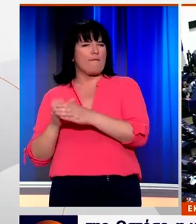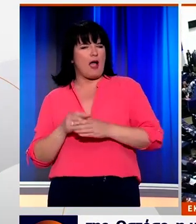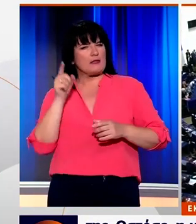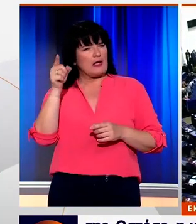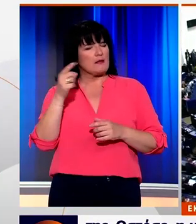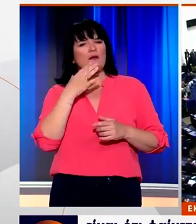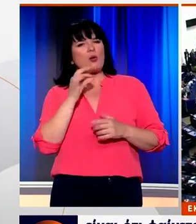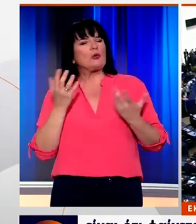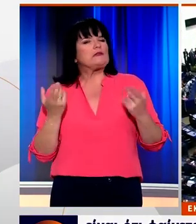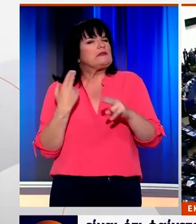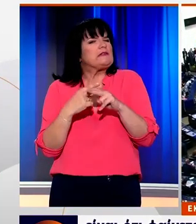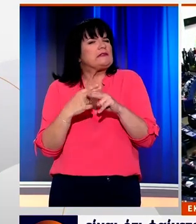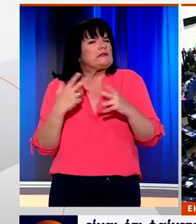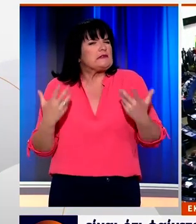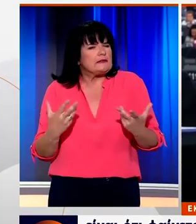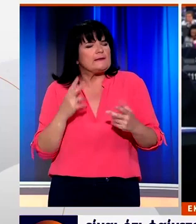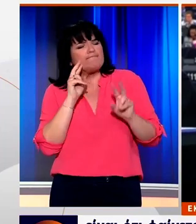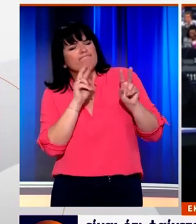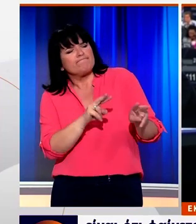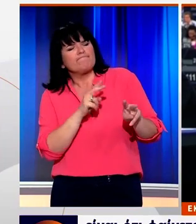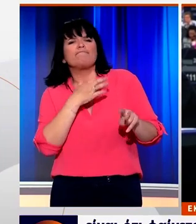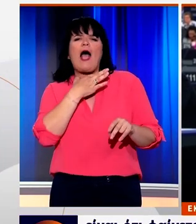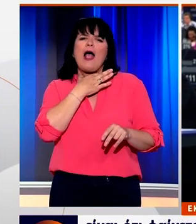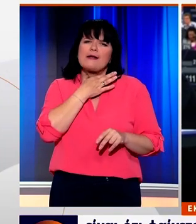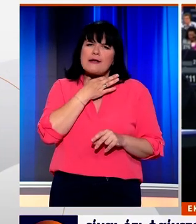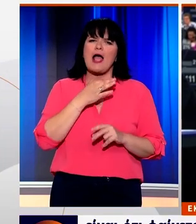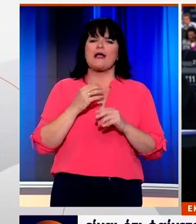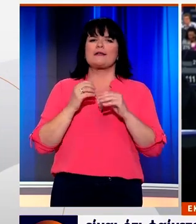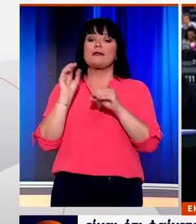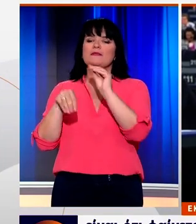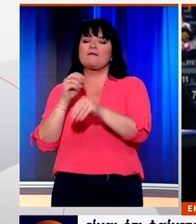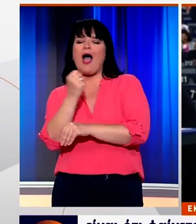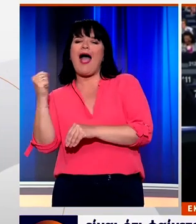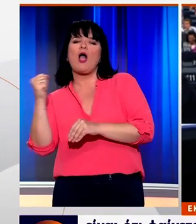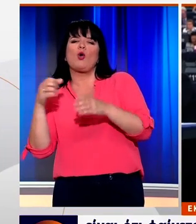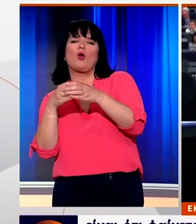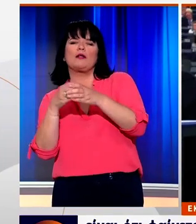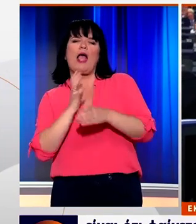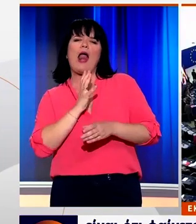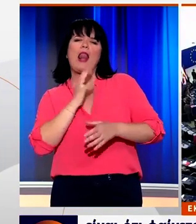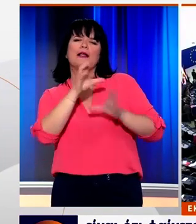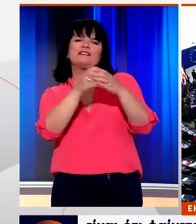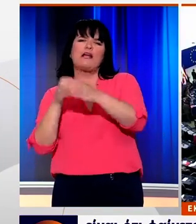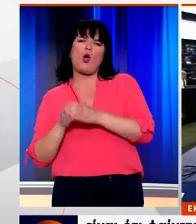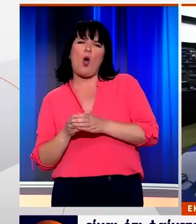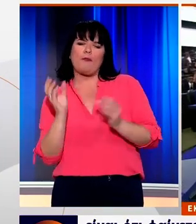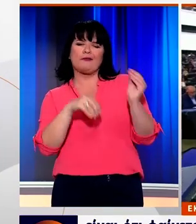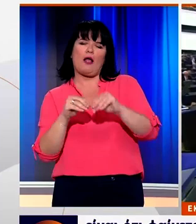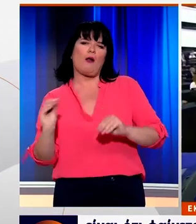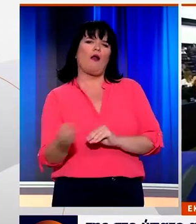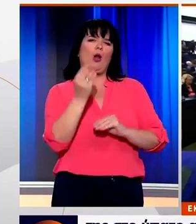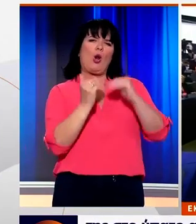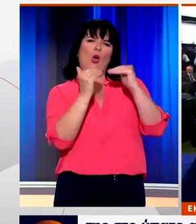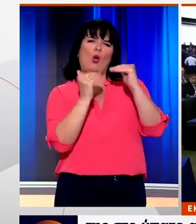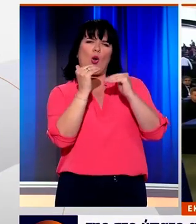αξιοσημείο το είναι ότι φαίνεται να χρειάστηκε και τις ψήφους ακροδεξιών και λαϊκιστικών κομμάτων για την εκλογή της